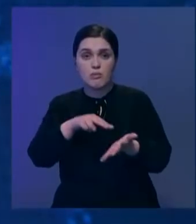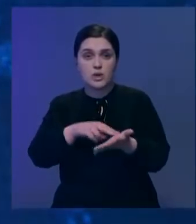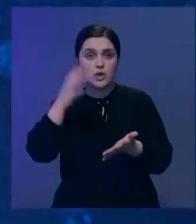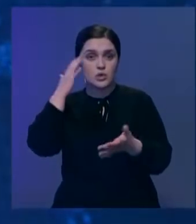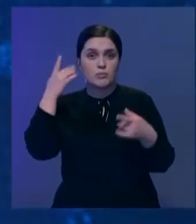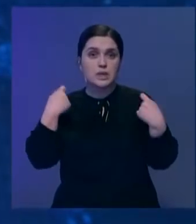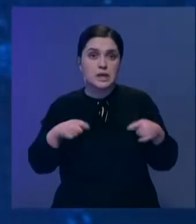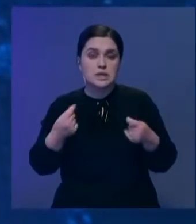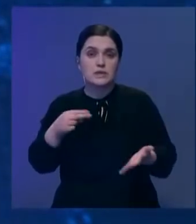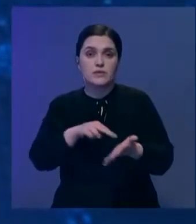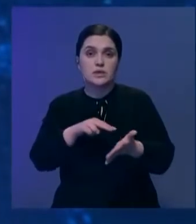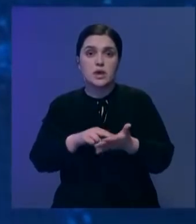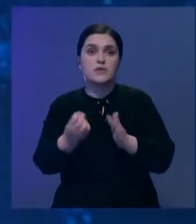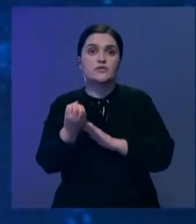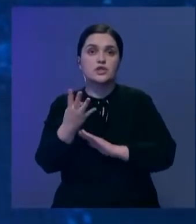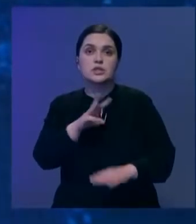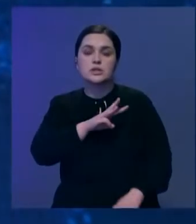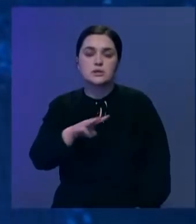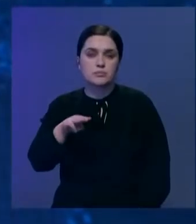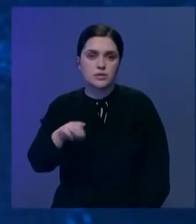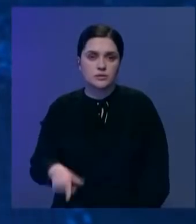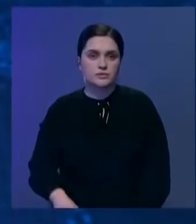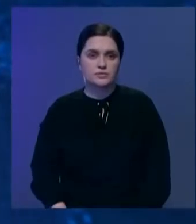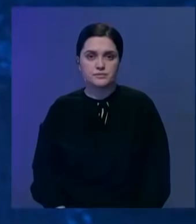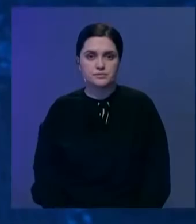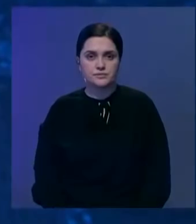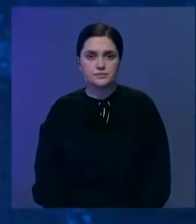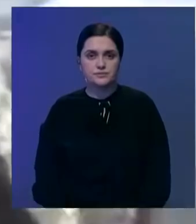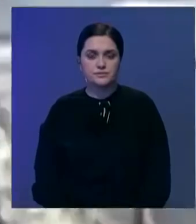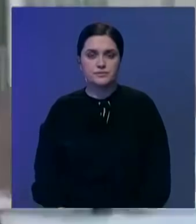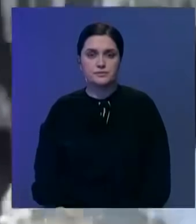Их стоимость на черном рынке оценивается примерно в 14 миллионов тенге.